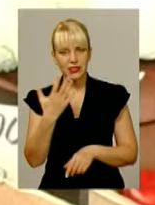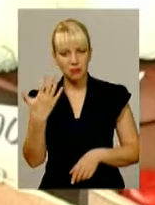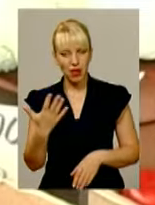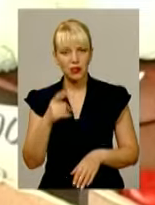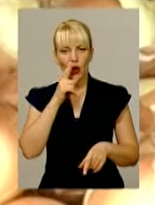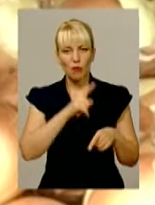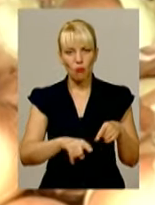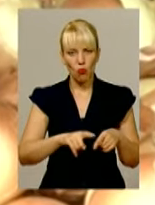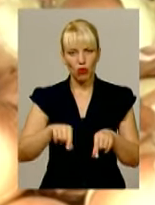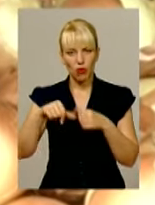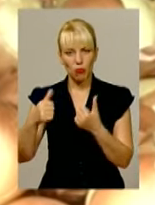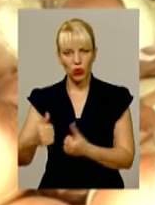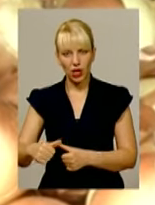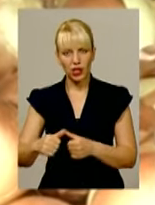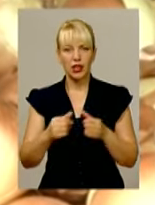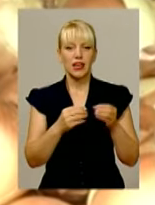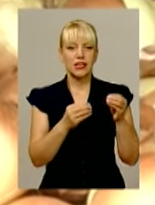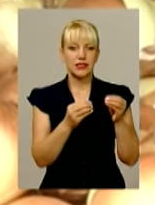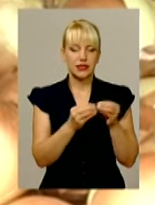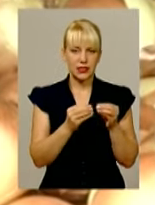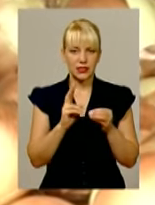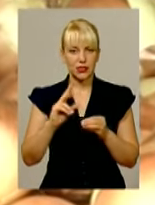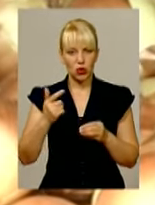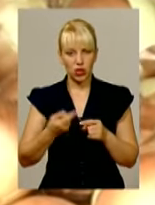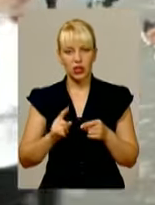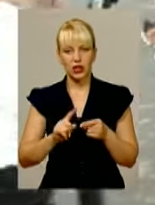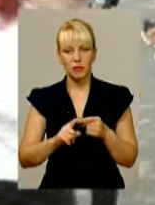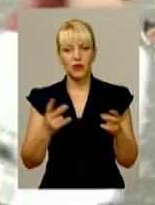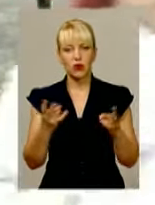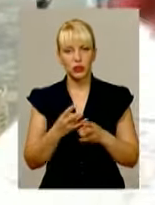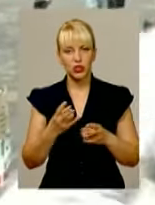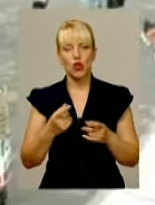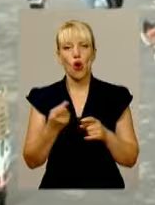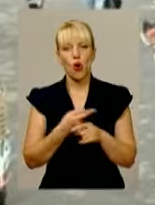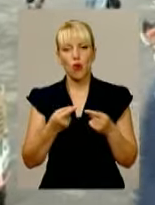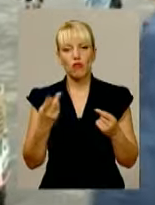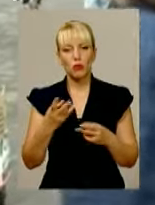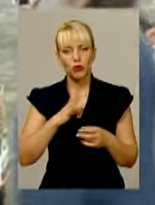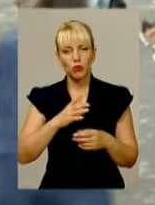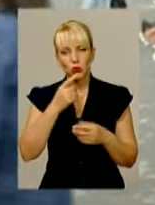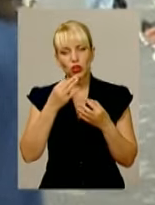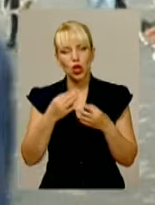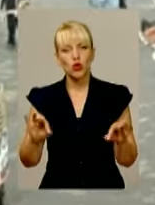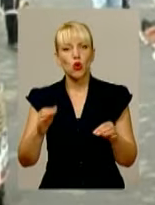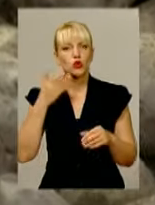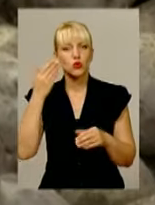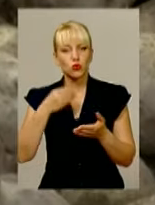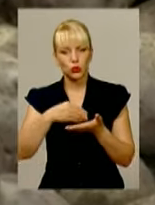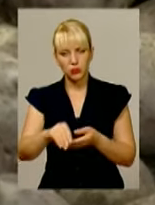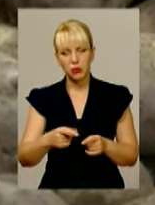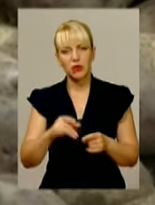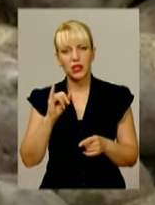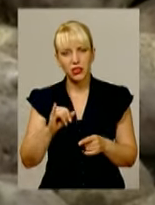18, цибулі та часнику не менше 10. Необхідна умова для цього – овочі мають бути доступними. І сьогодні, кажуть фахівці,